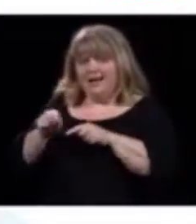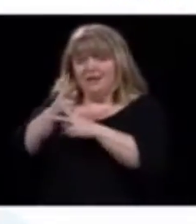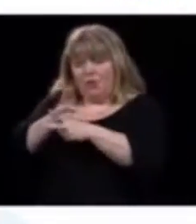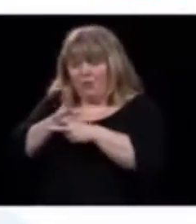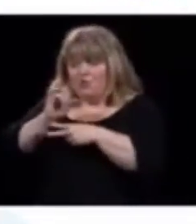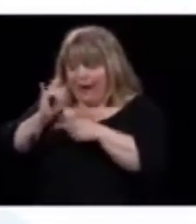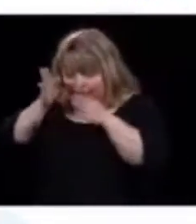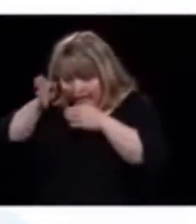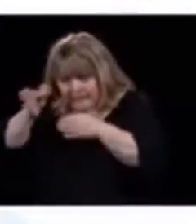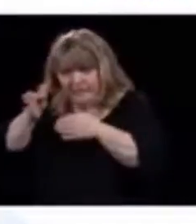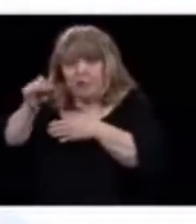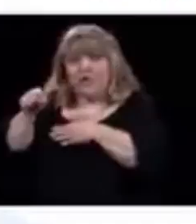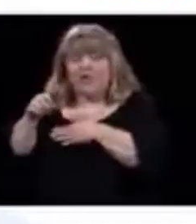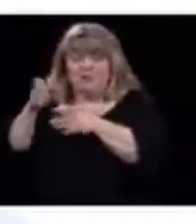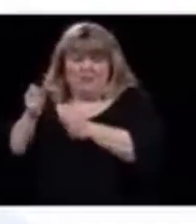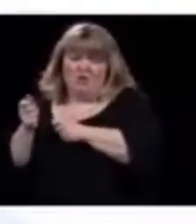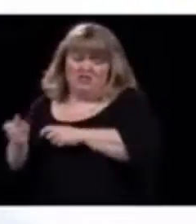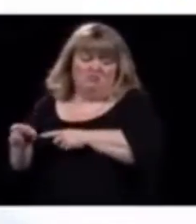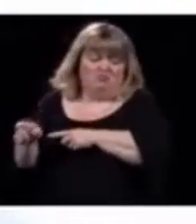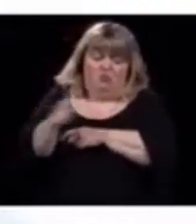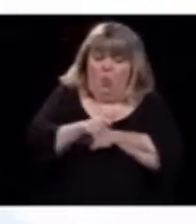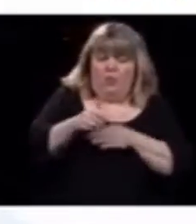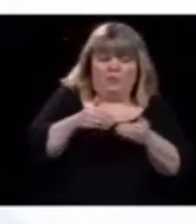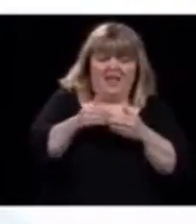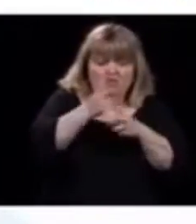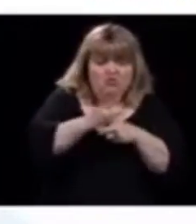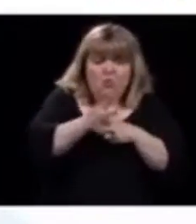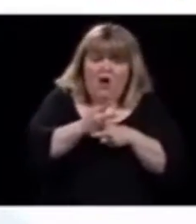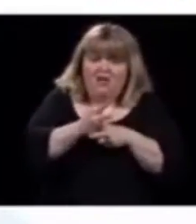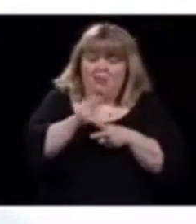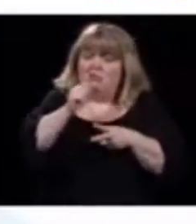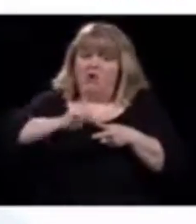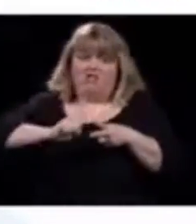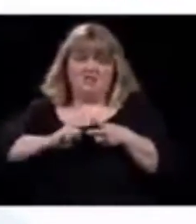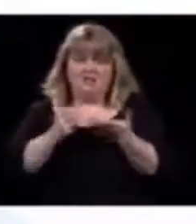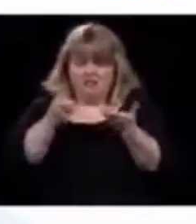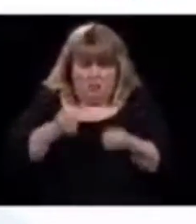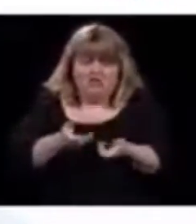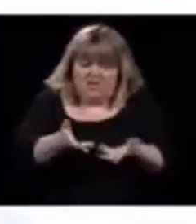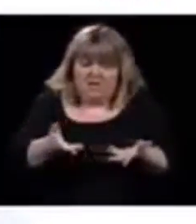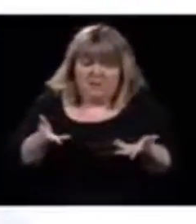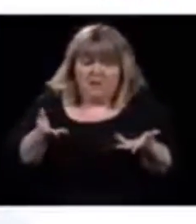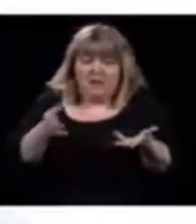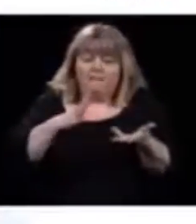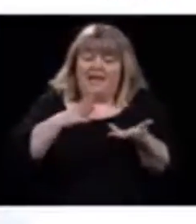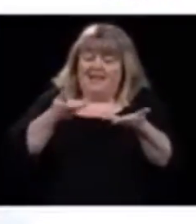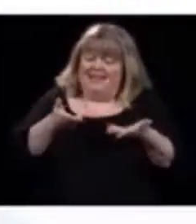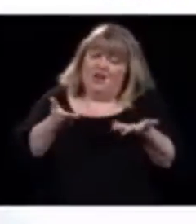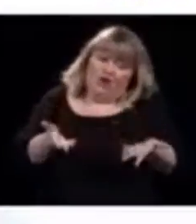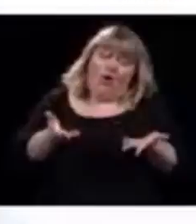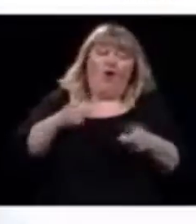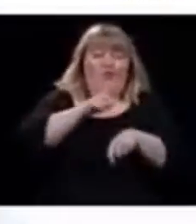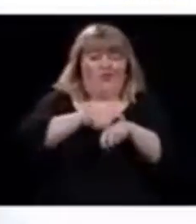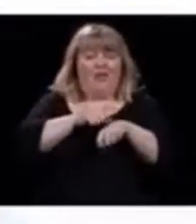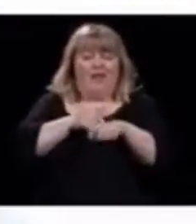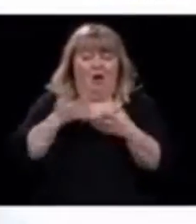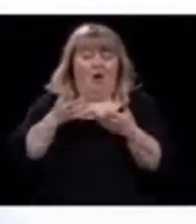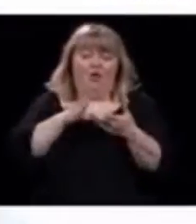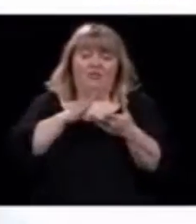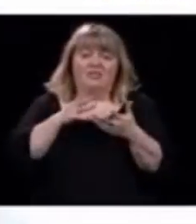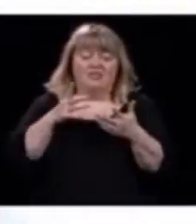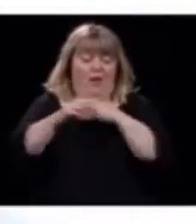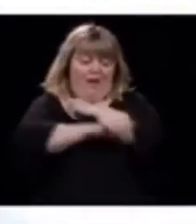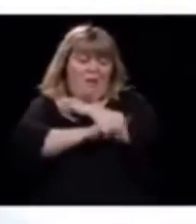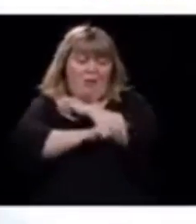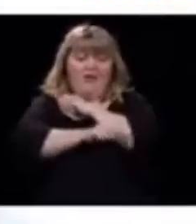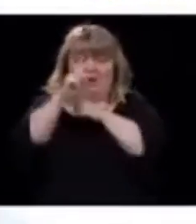actuellement. Ça aussi, ça peut être différent d'une province à l'autre, parce qu'on est en capacité d'augmenter. Je sais que je suis long, mais on m'a dit que c'était correct pour que la